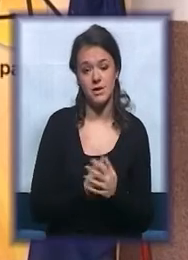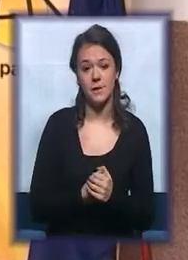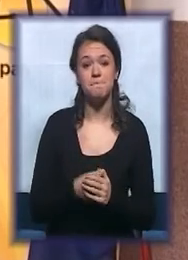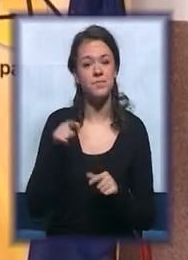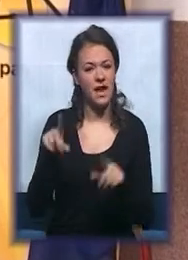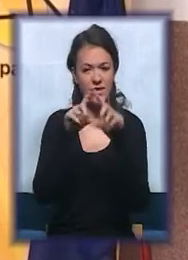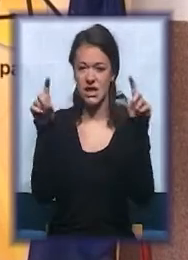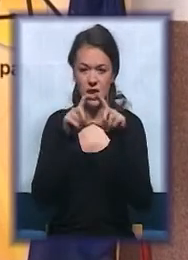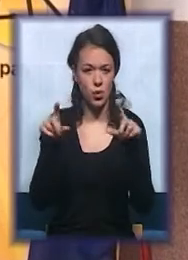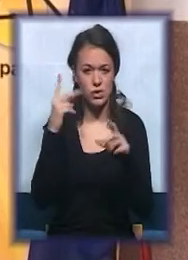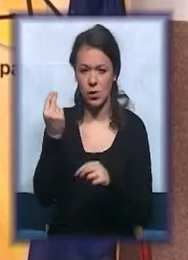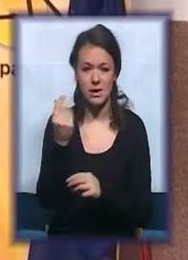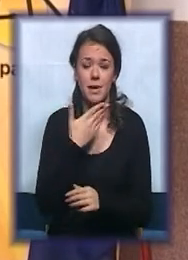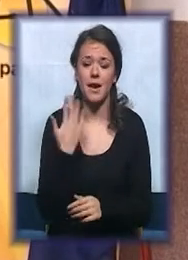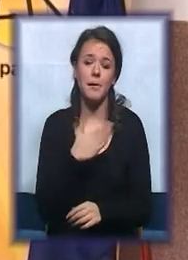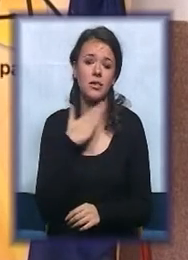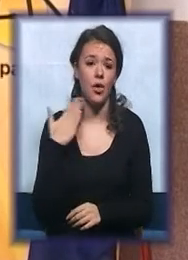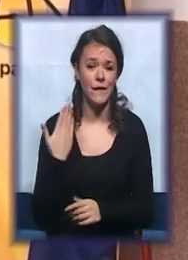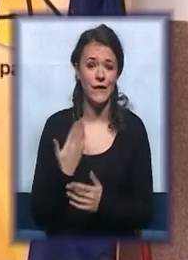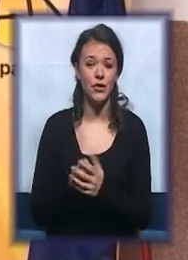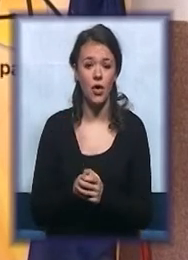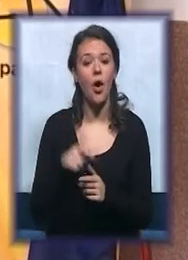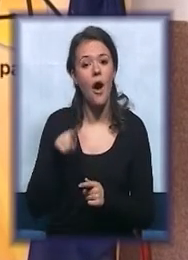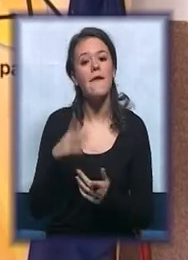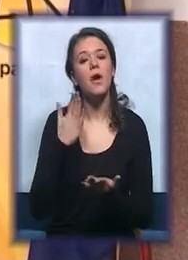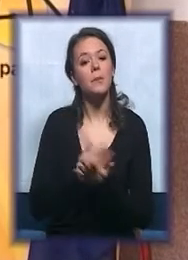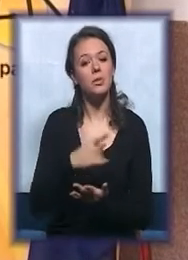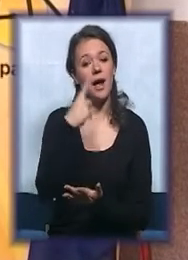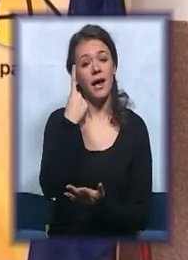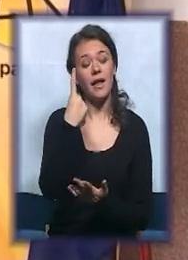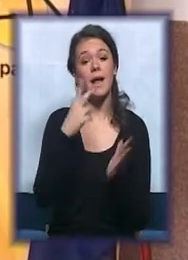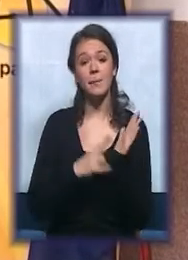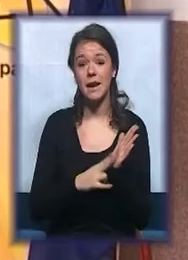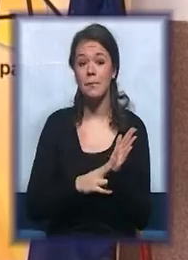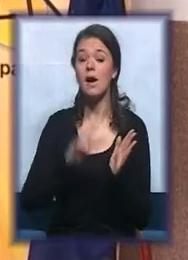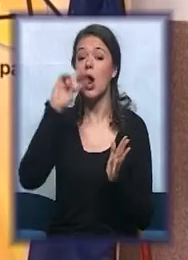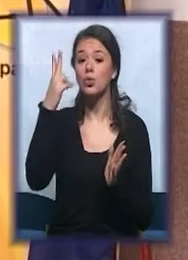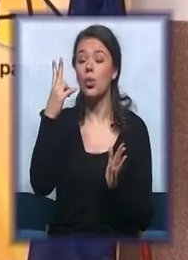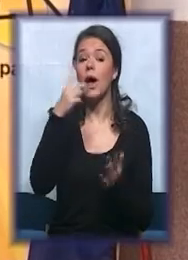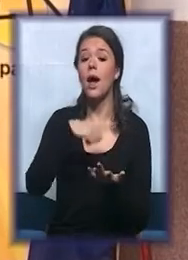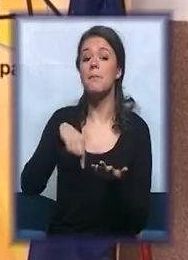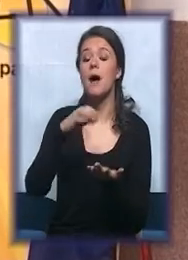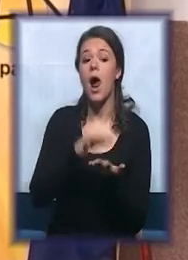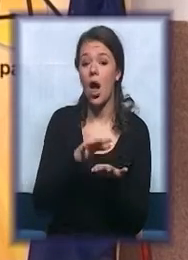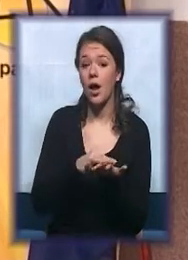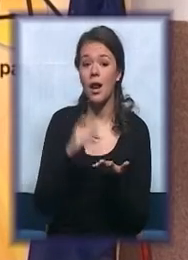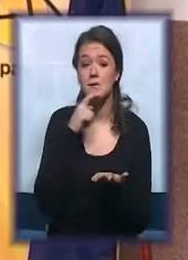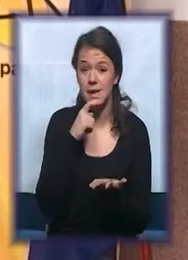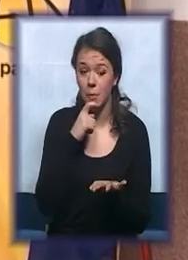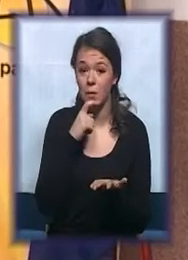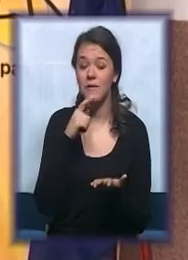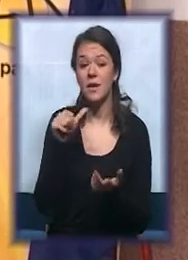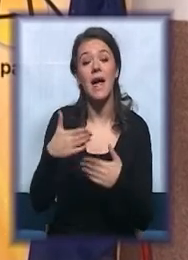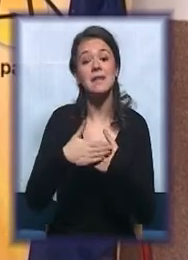institucija u Srbiji, nažalost, nema dovolj. I ovo neka bude jedan primer i drugim lokalnim samupravama da sa radnjom između